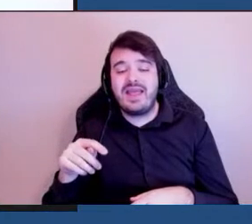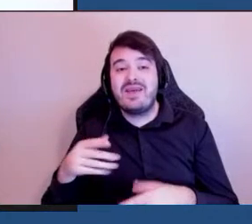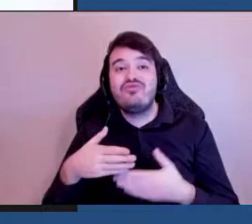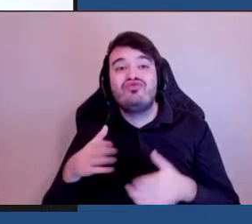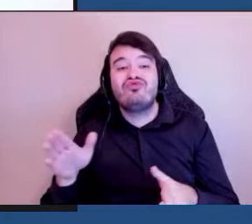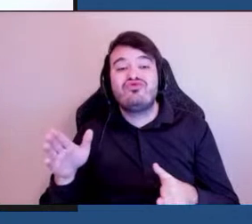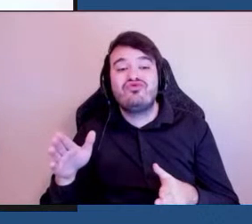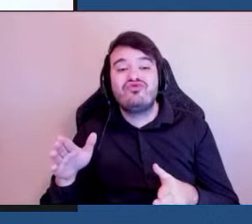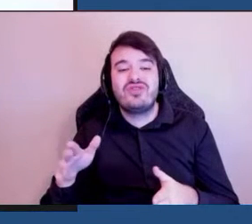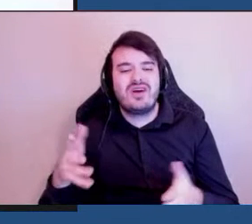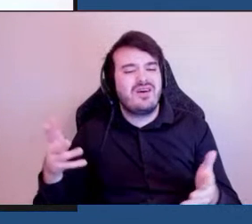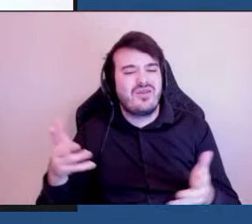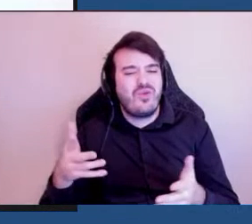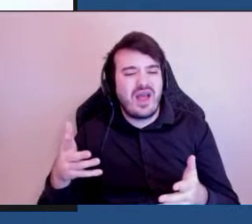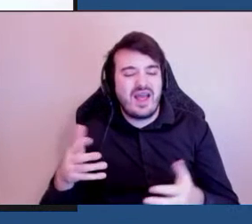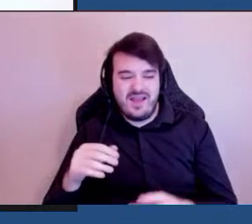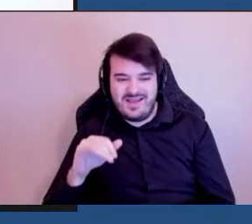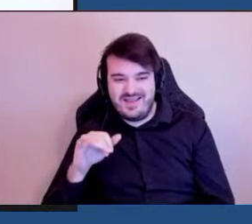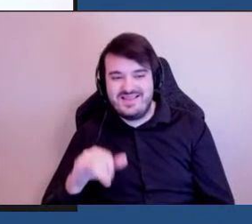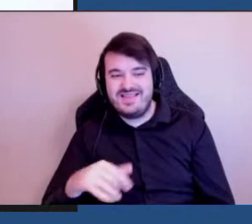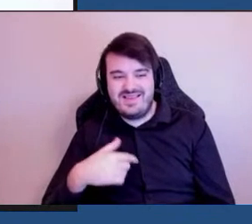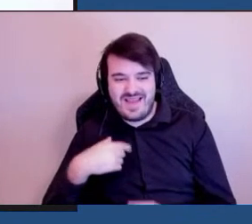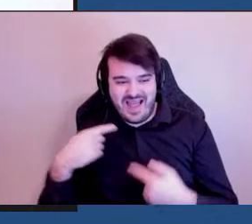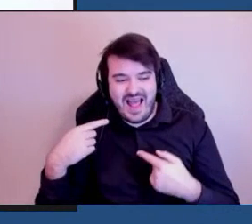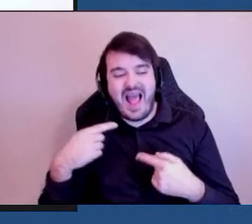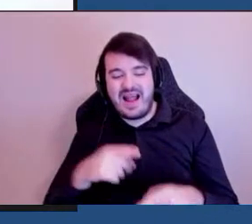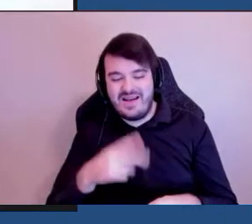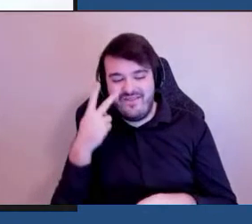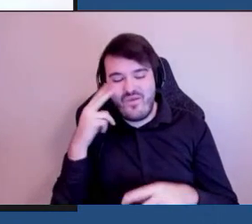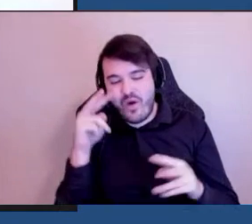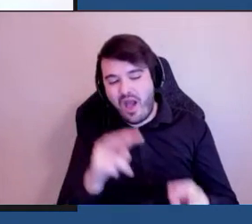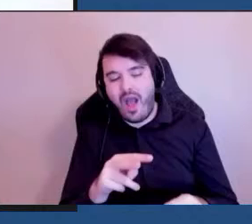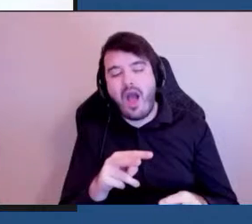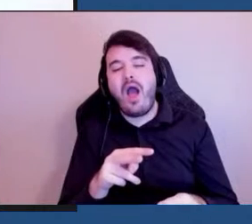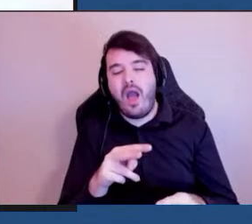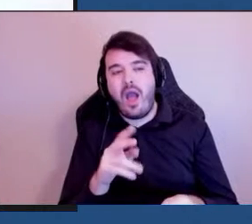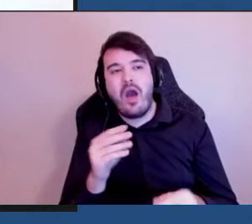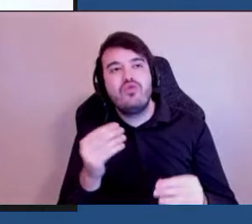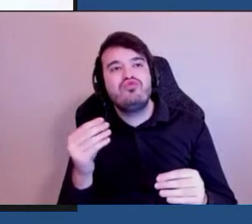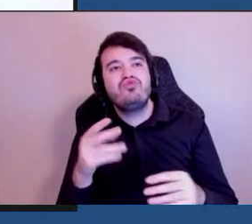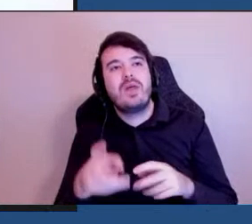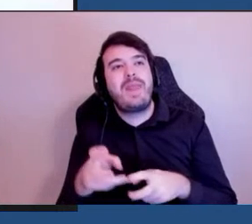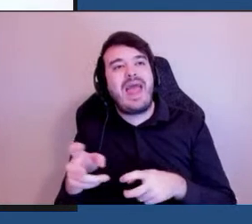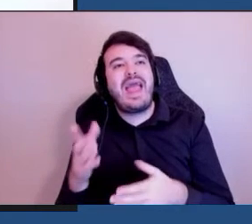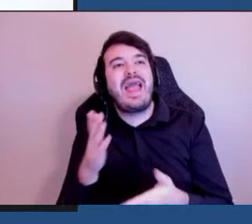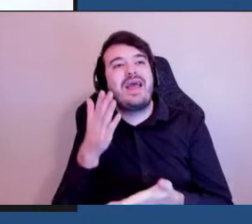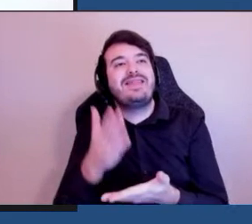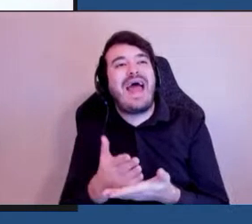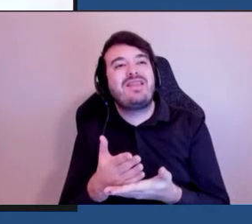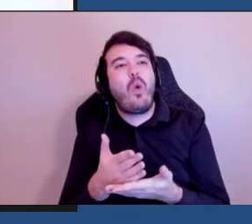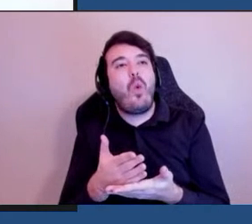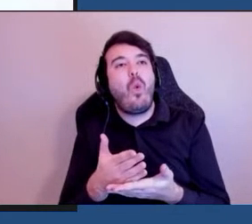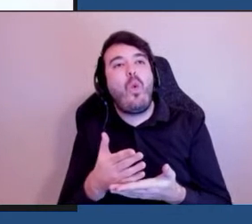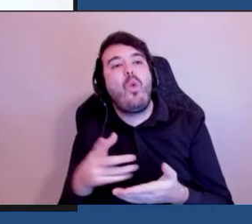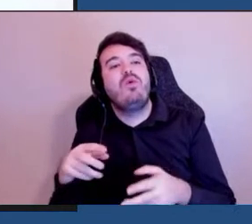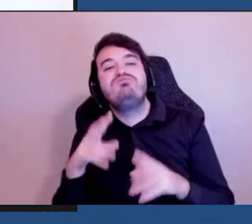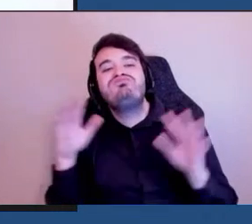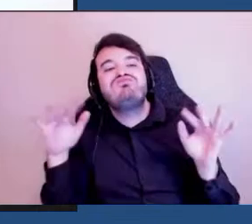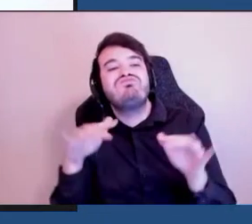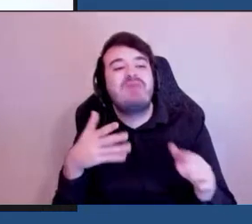c'est que j'ai pu aller voir les stations de train pour voir les